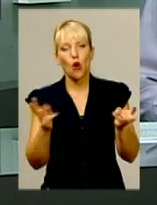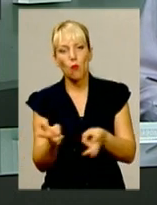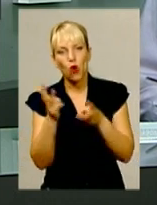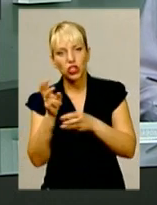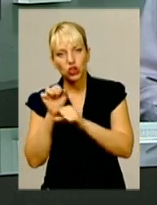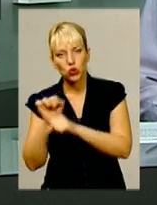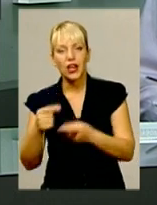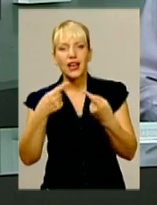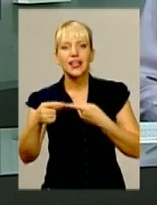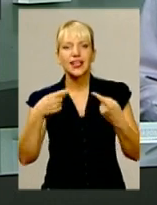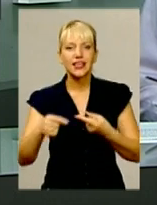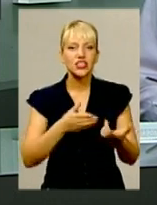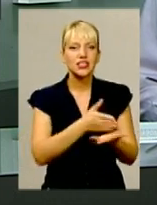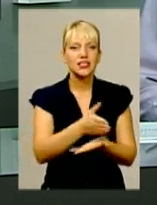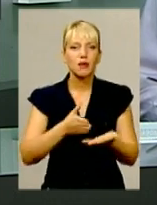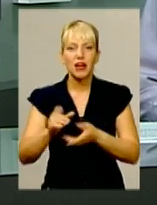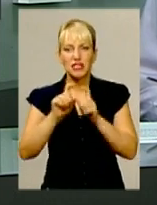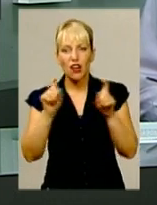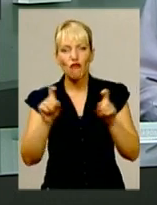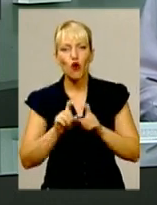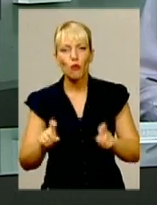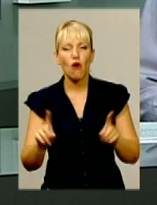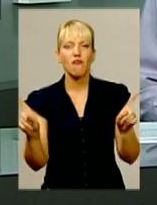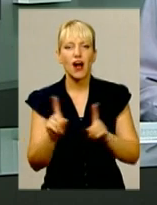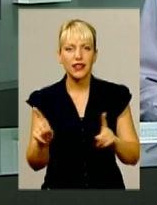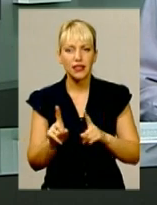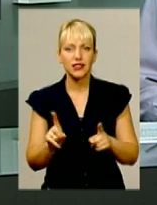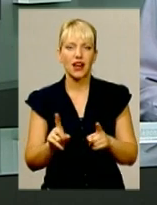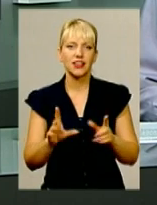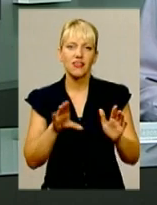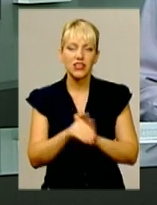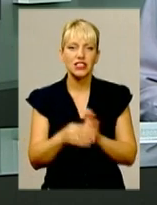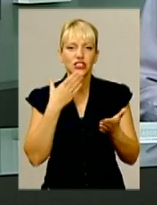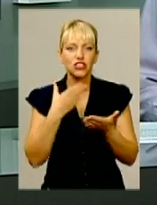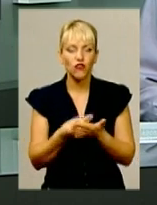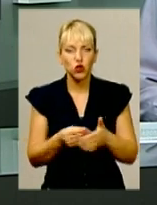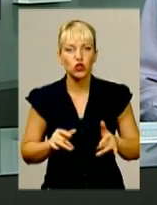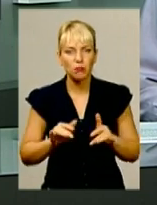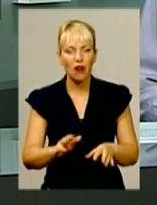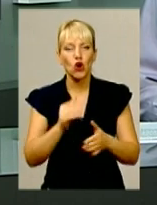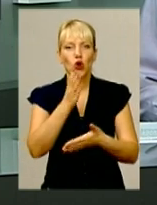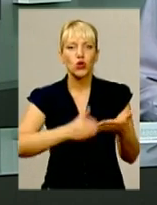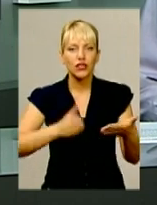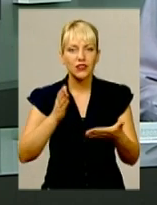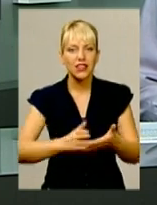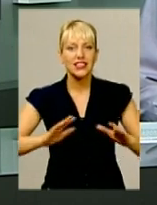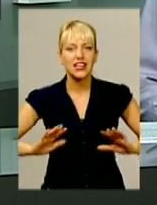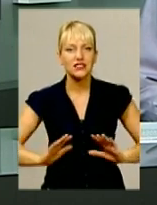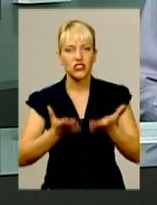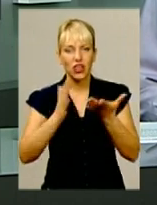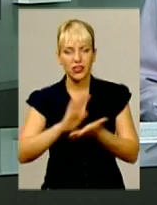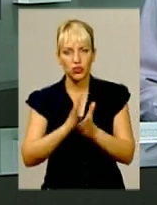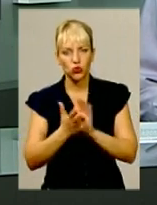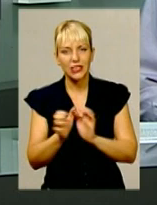спецформування, також ті, хто зробив свій внесок у справу ліквідації наслідків надзвичайних ситуацій, захисту життя